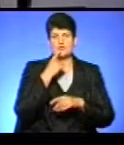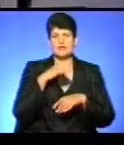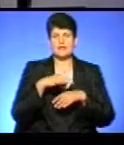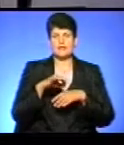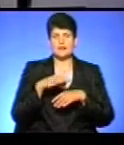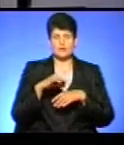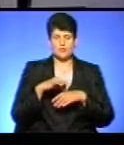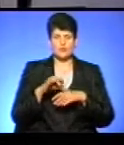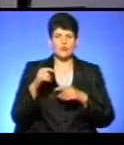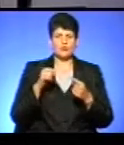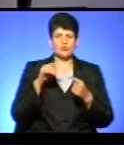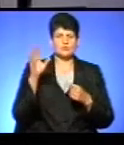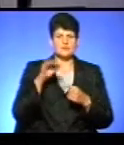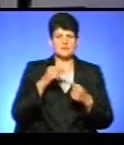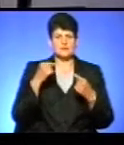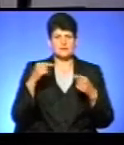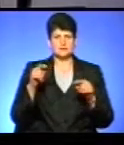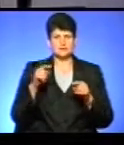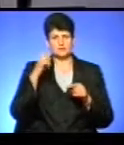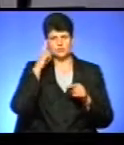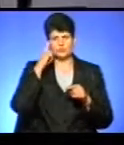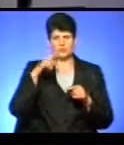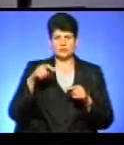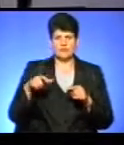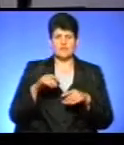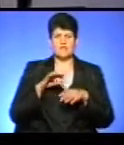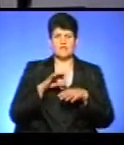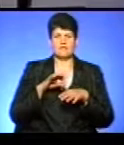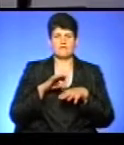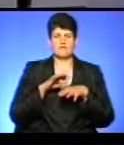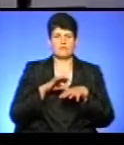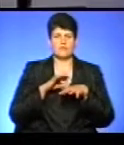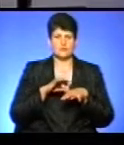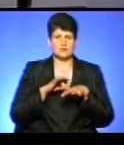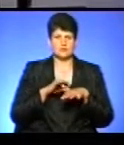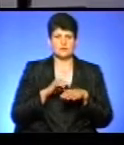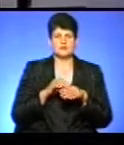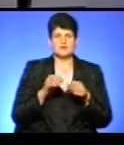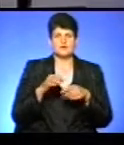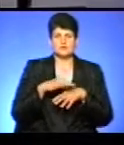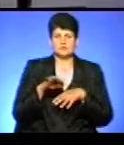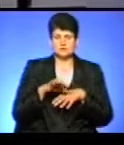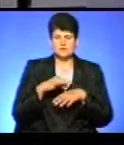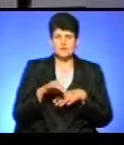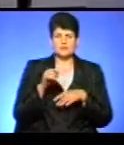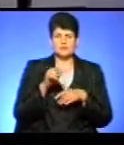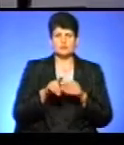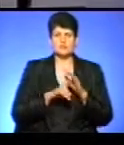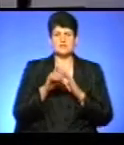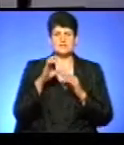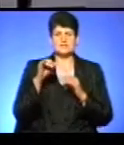Проти усіх інакодумців влада вела жорстоку репресивну політику. На території України декрет почали реалізовувати у січні